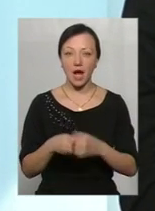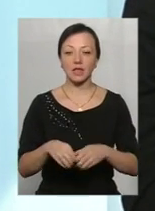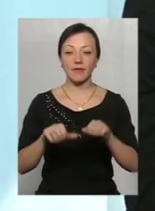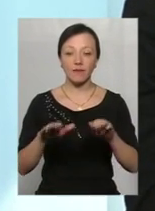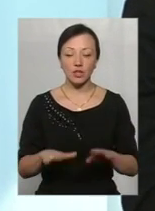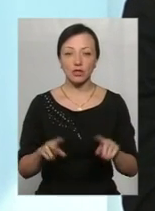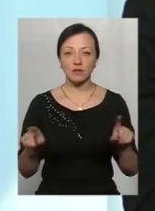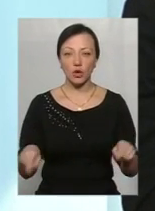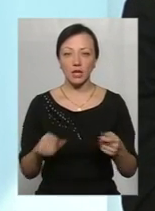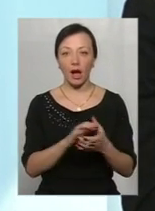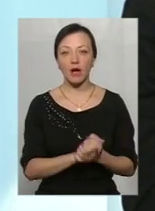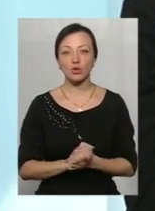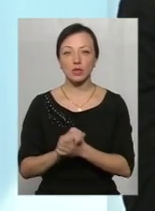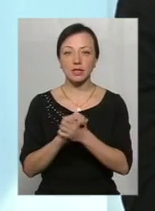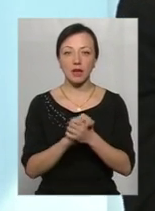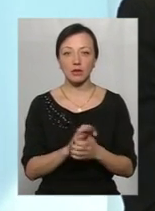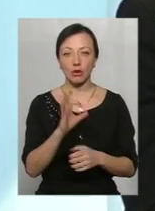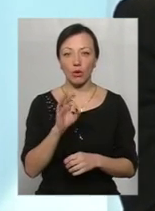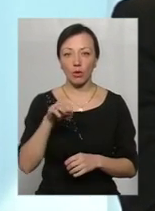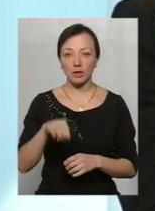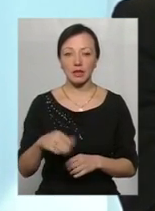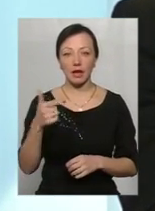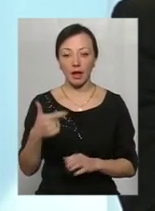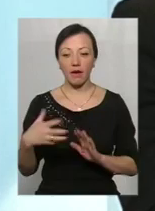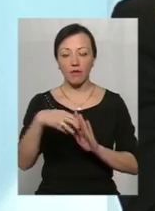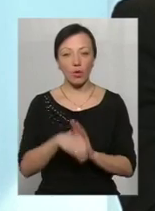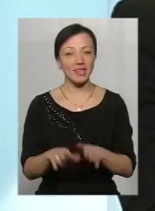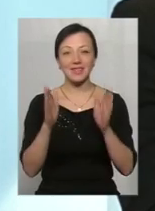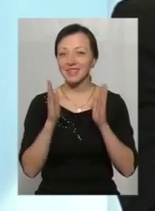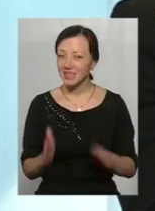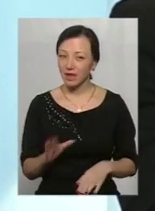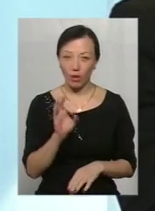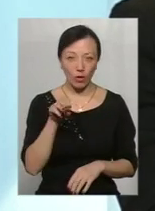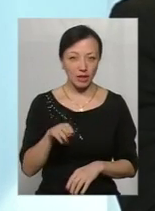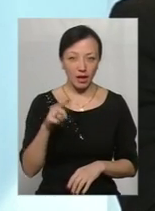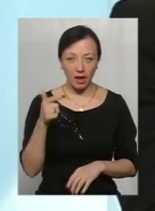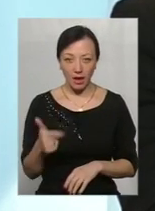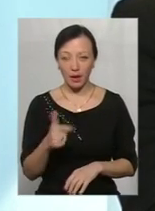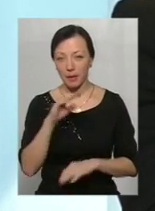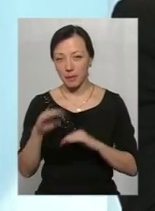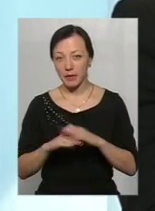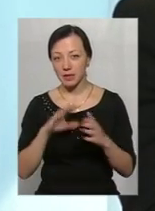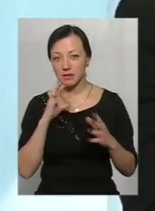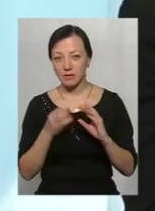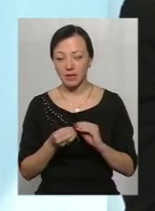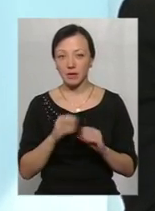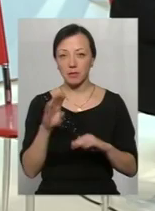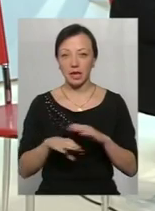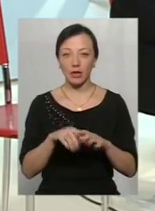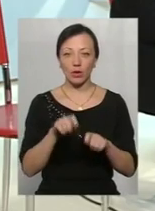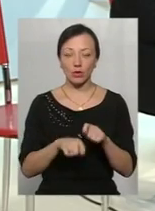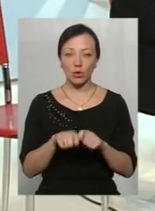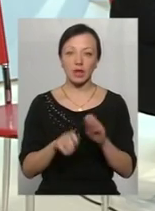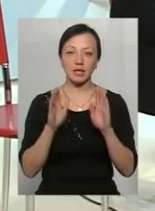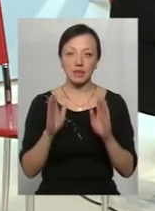асоціацію об'єднаних територіальних громад, в яку входять тільки об'єднані територіальні громади, яка підзвітна і підконтрольна тільки